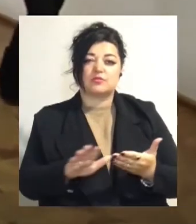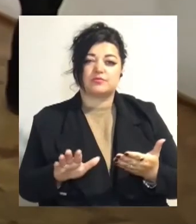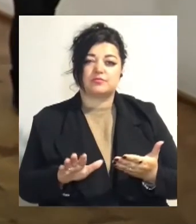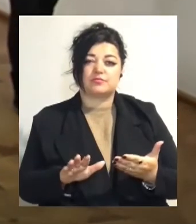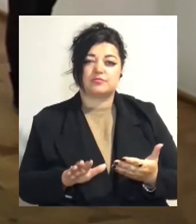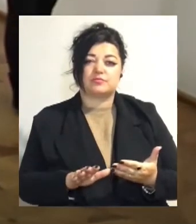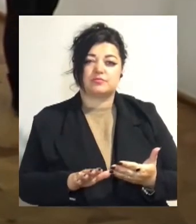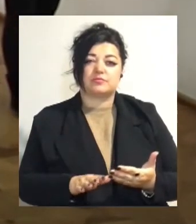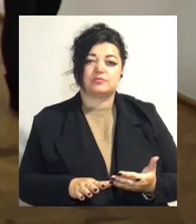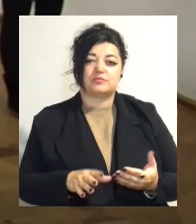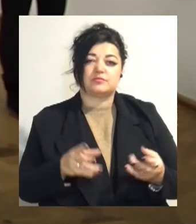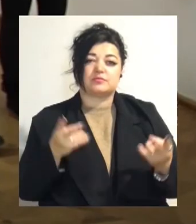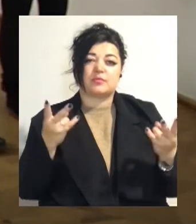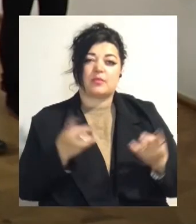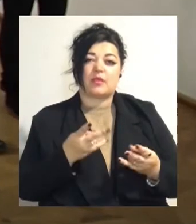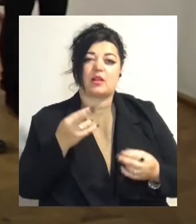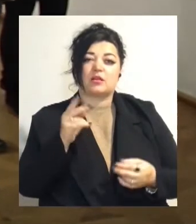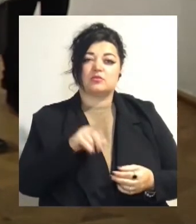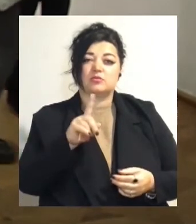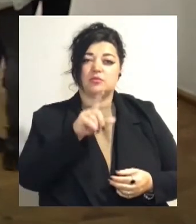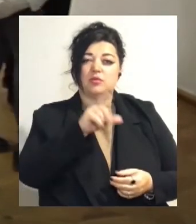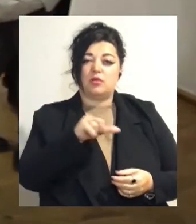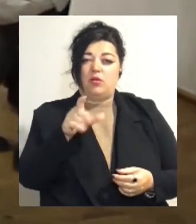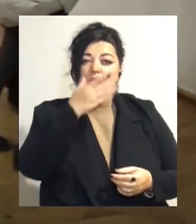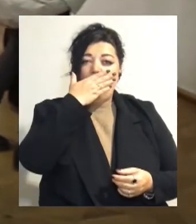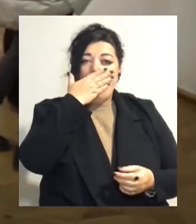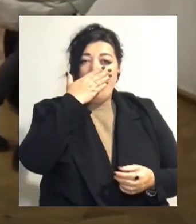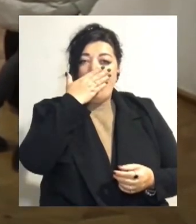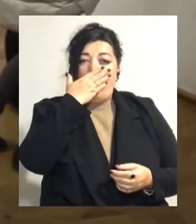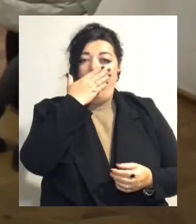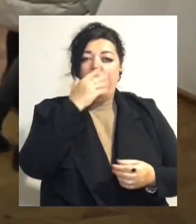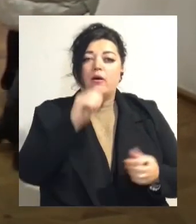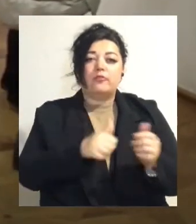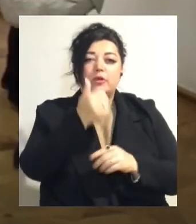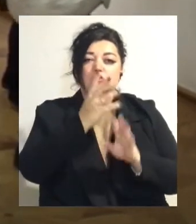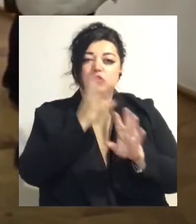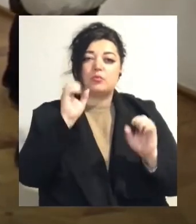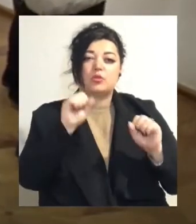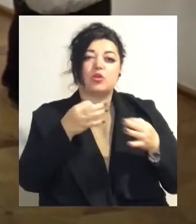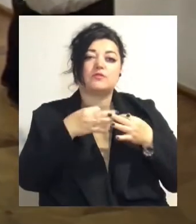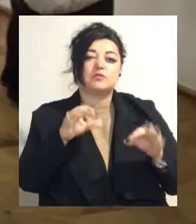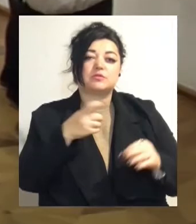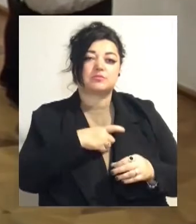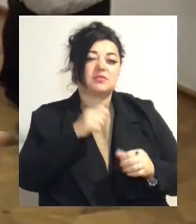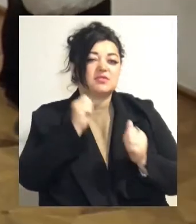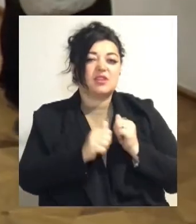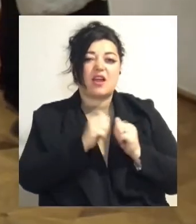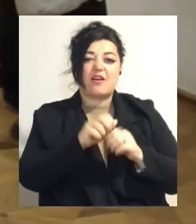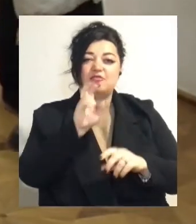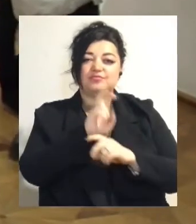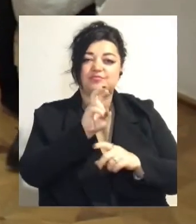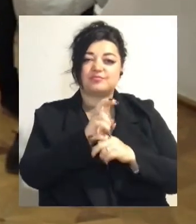того, щоб люди в першу чергу могли дозволити собі завжди відвідування музею, ознайомлення з тими